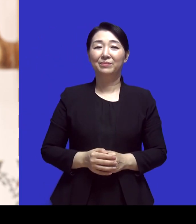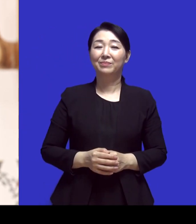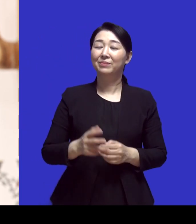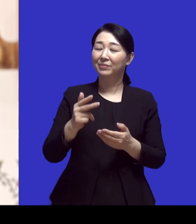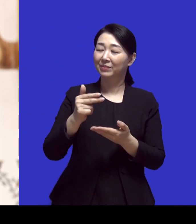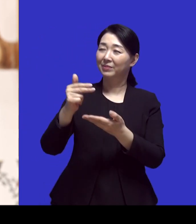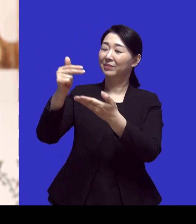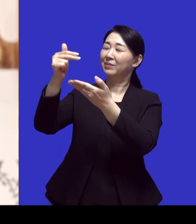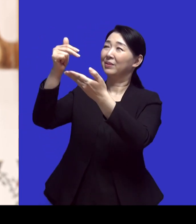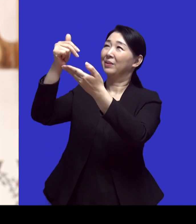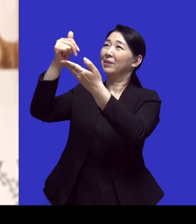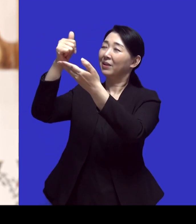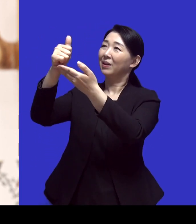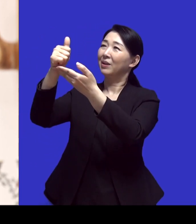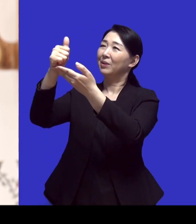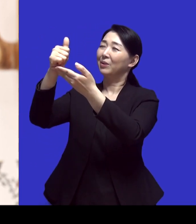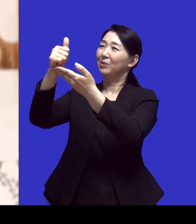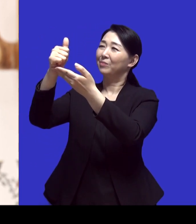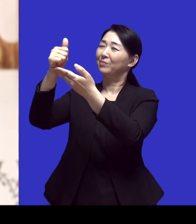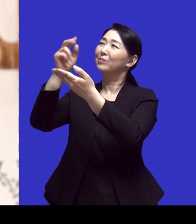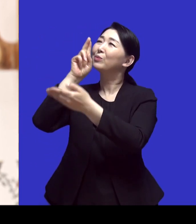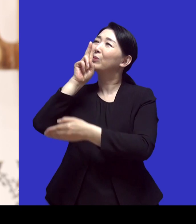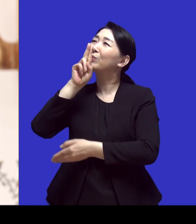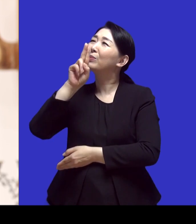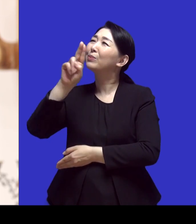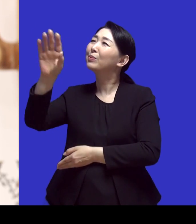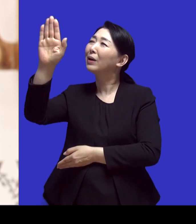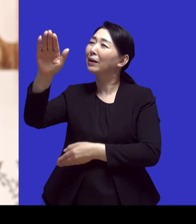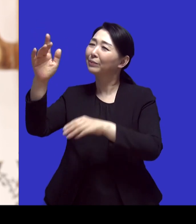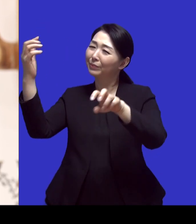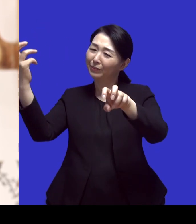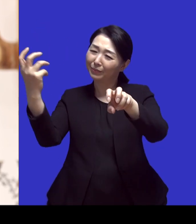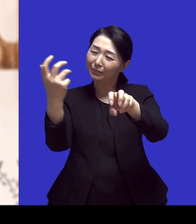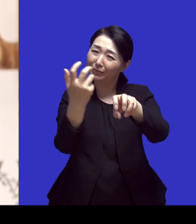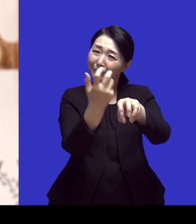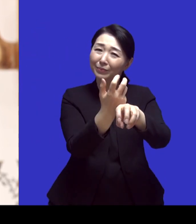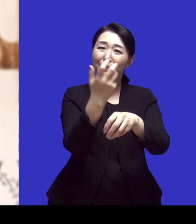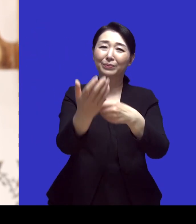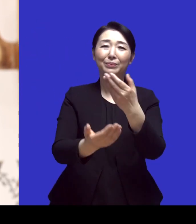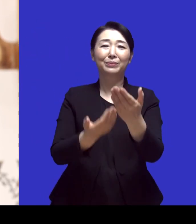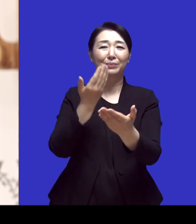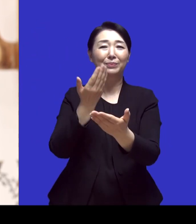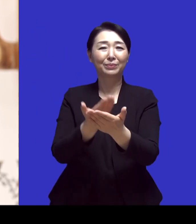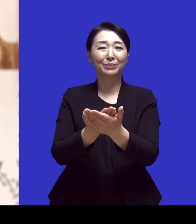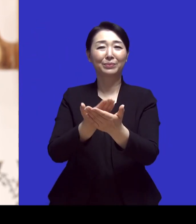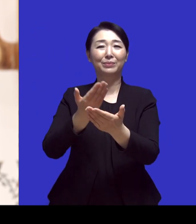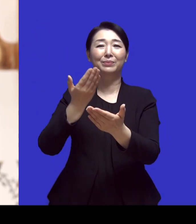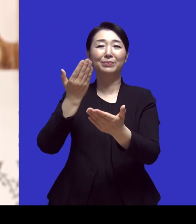주여 임재하여 주소서